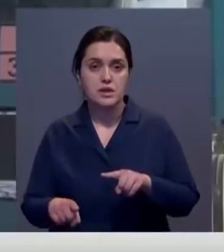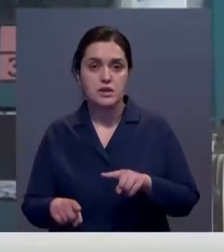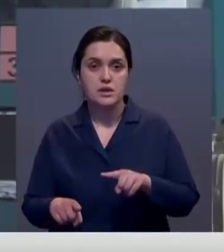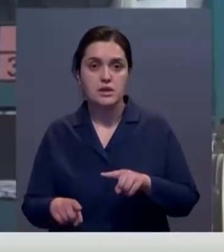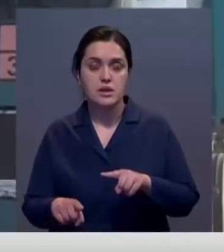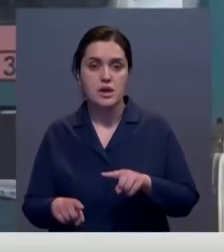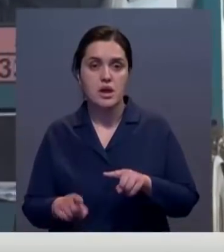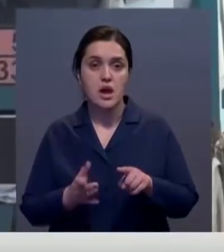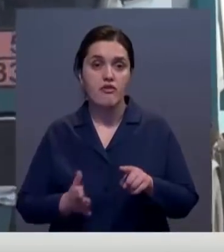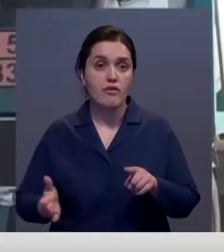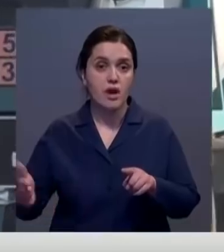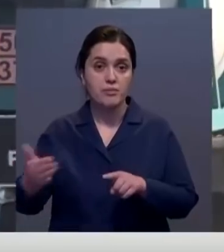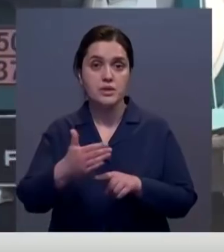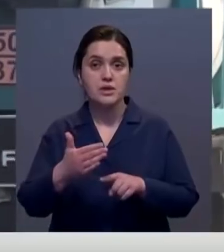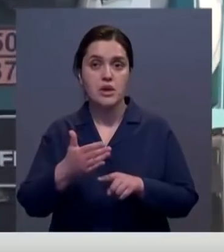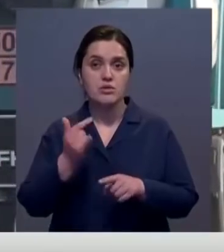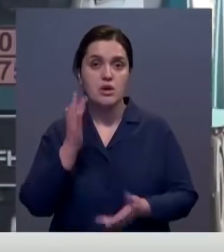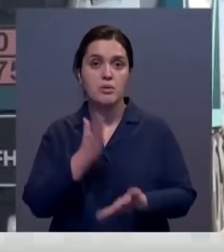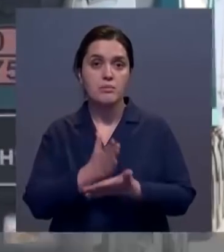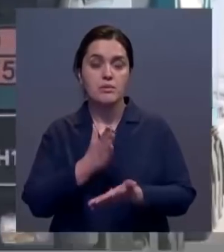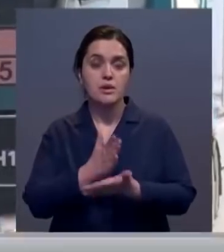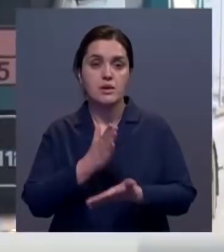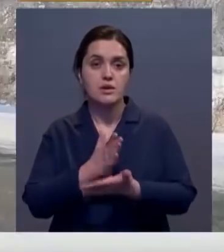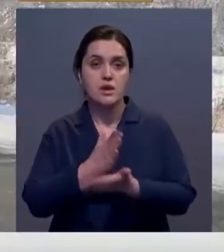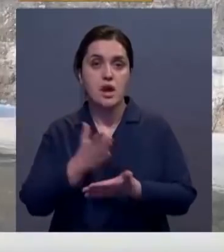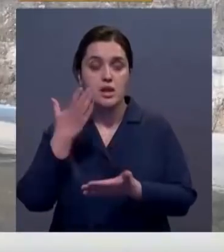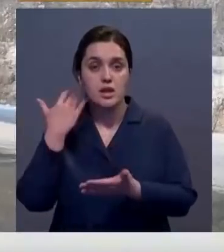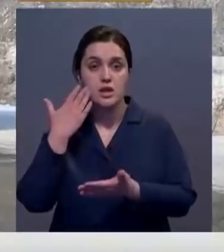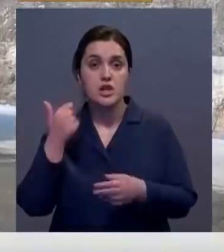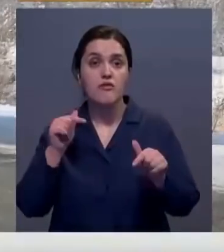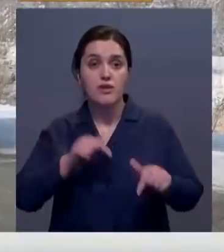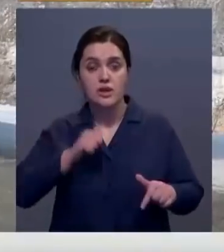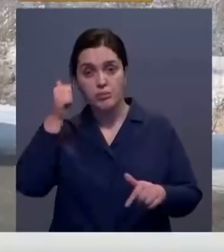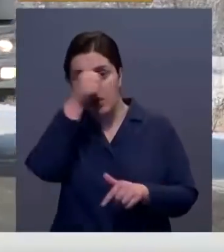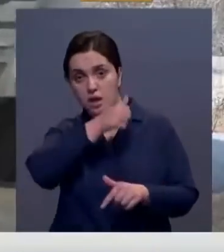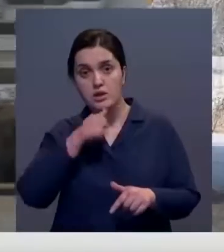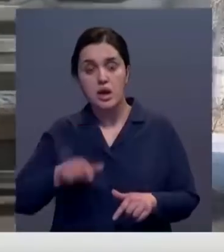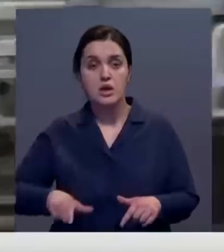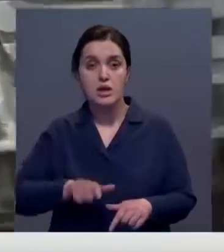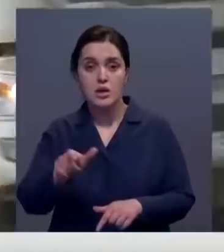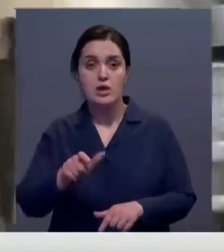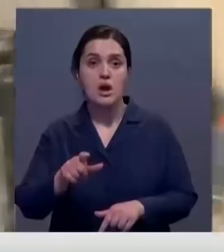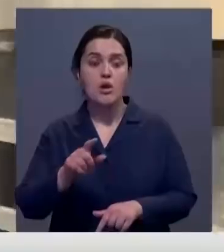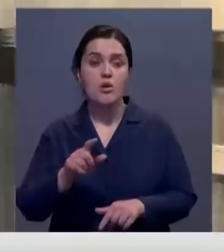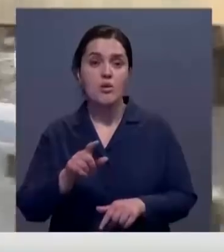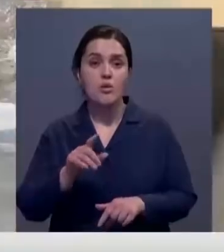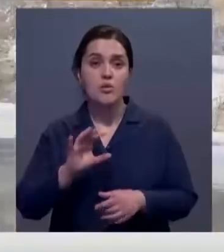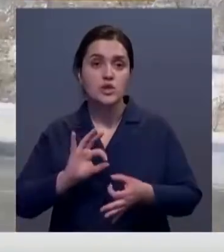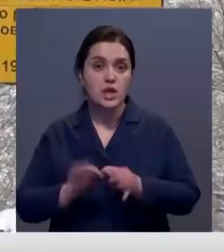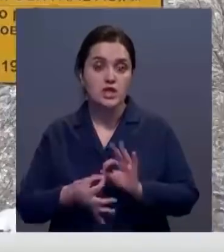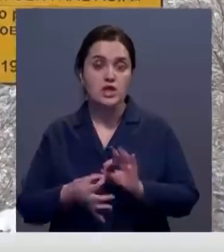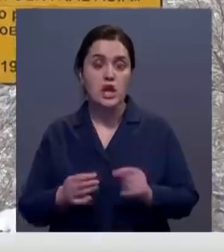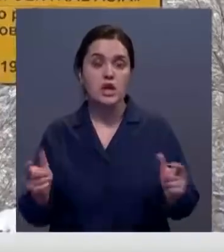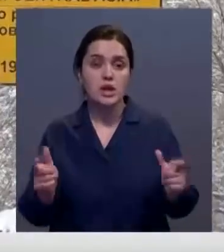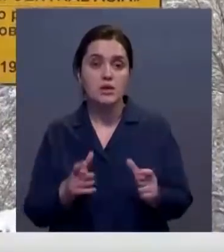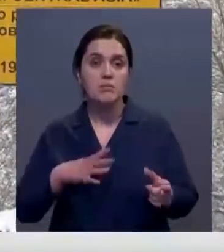Ну, в объездных меньше стало, едешь и едешь, сейчас намного легче ехать стало. В этом году дорожникам работу усложнил карантин. Были задержки за